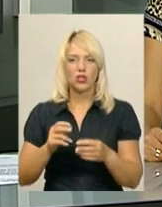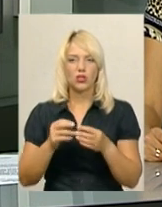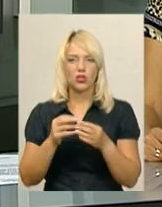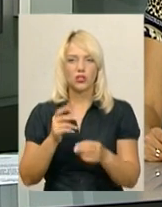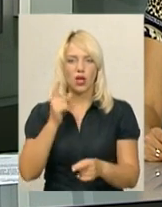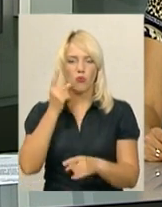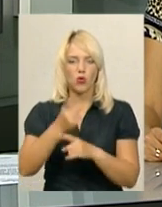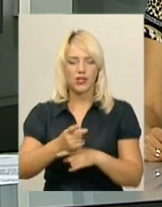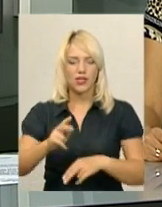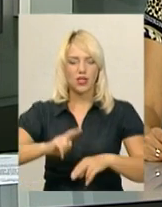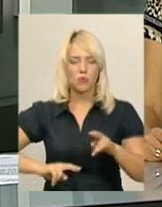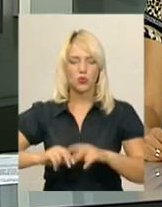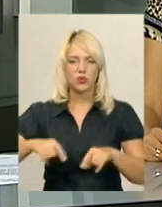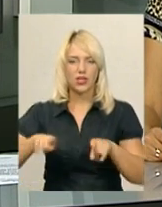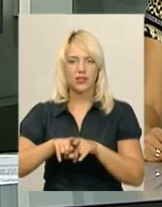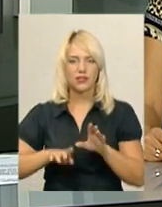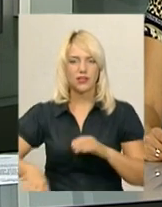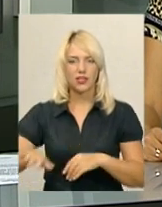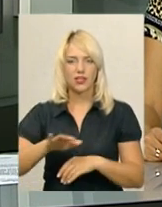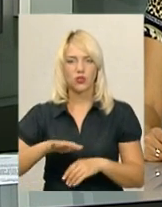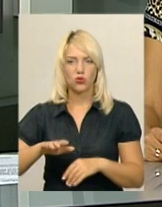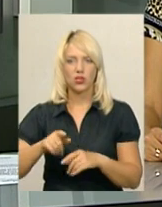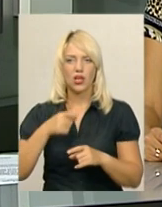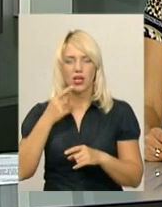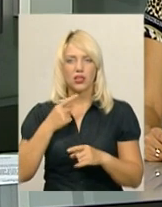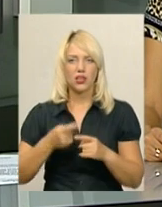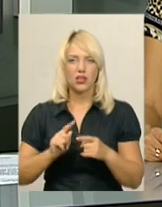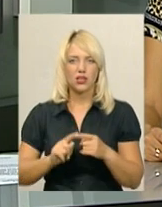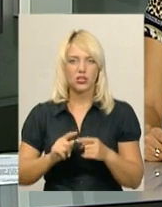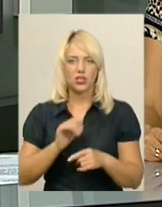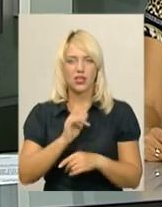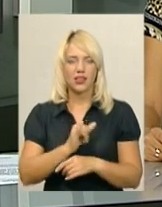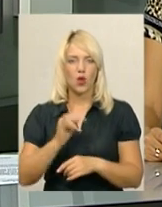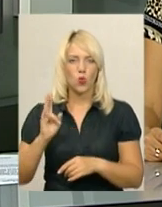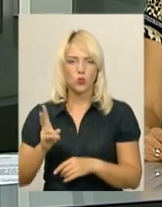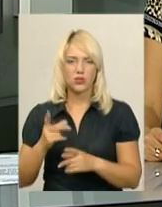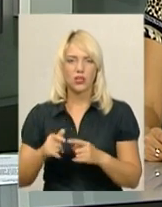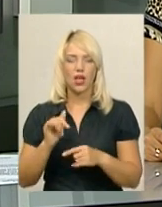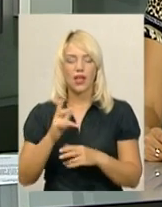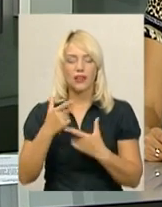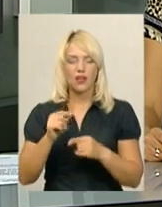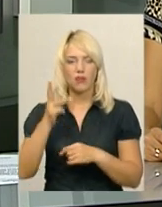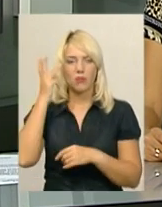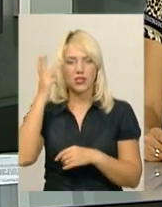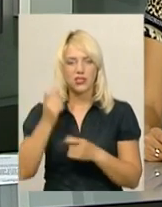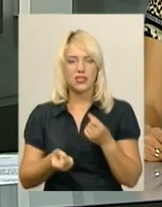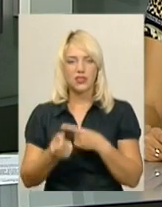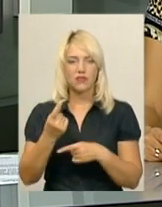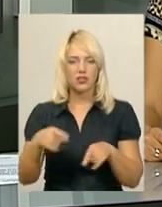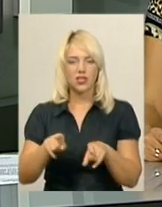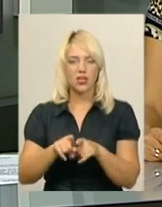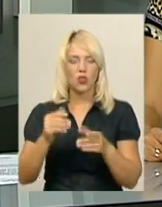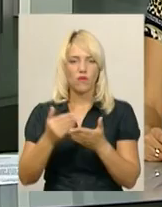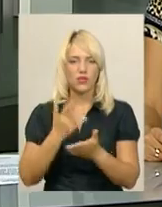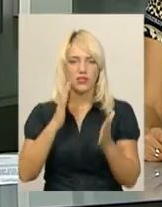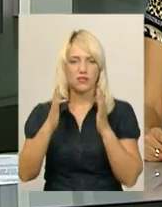каже заступник директора управління з питань екології та контролю за благоустроєм міста Інна Куцька. Проте, де у Хмельницькому з'являться нові сквери